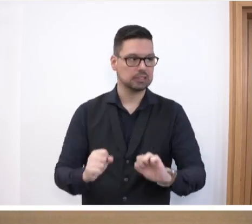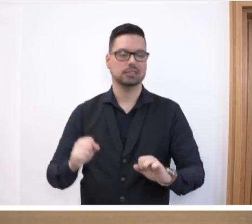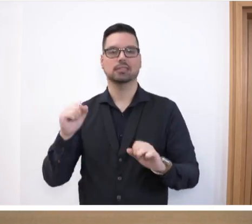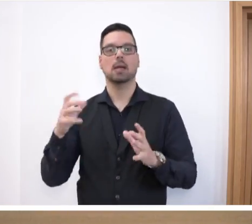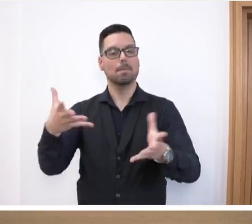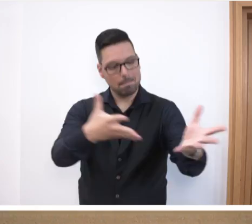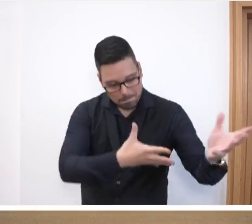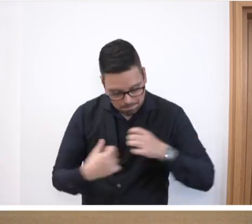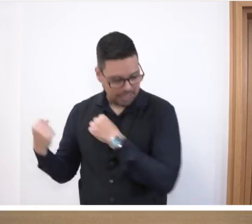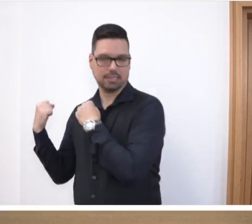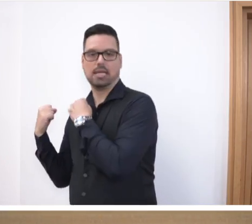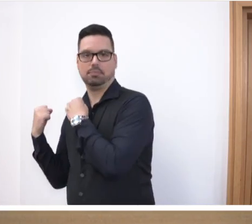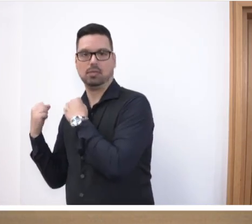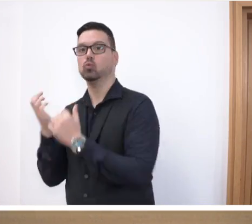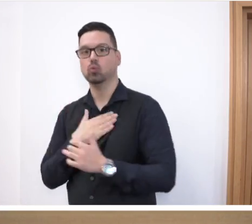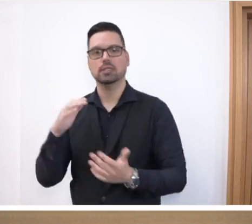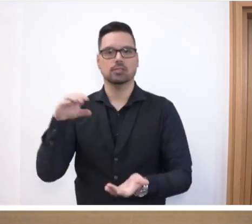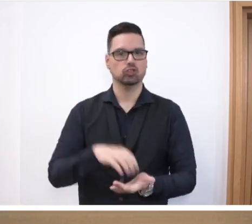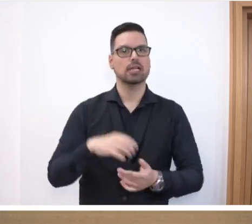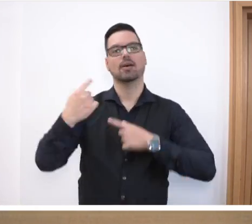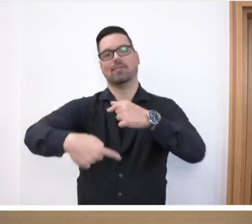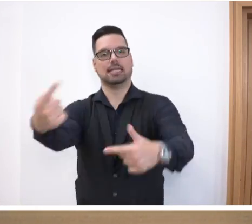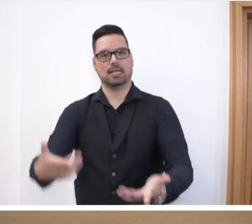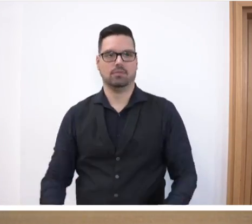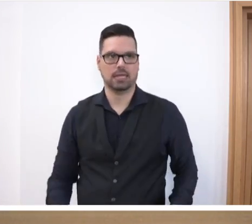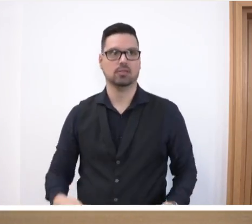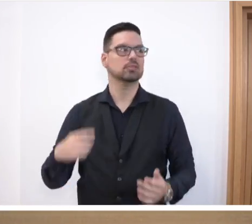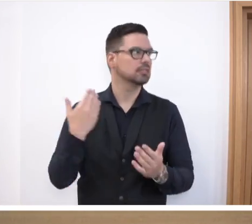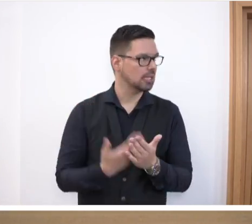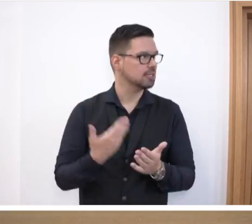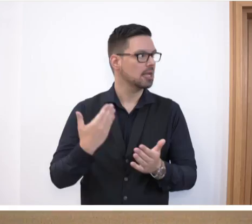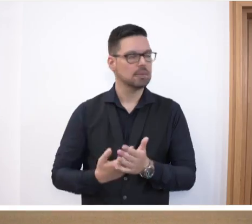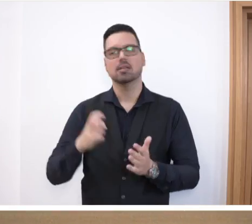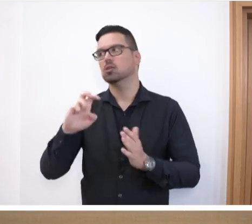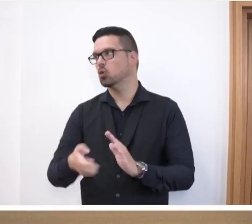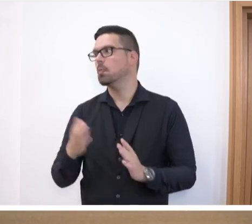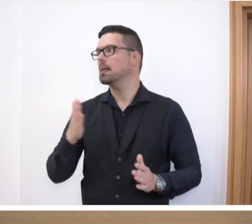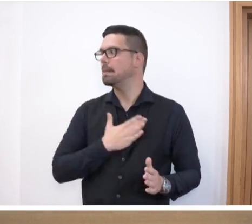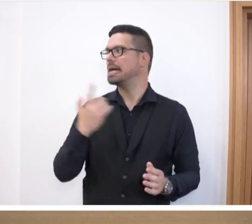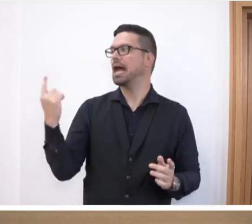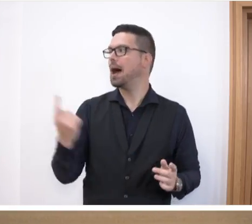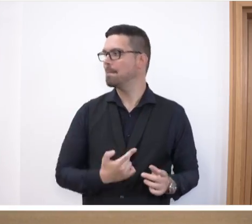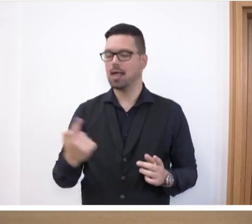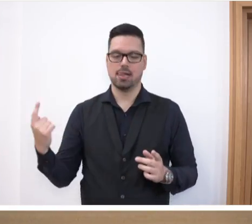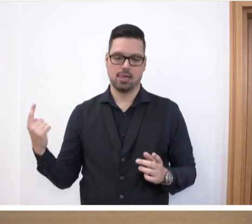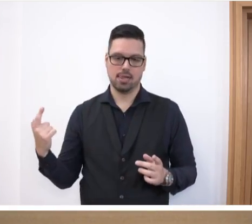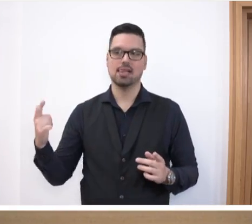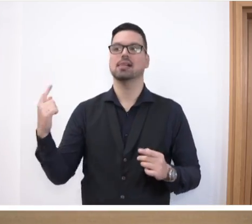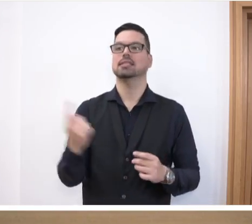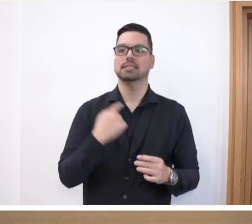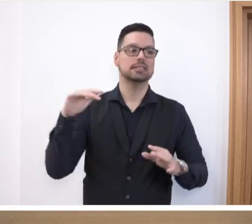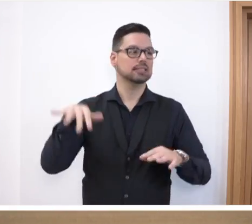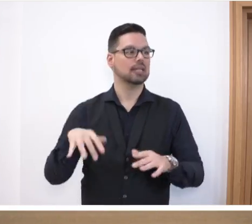mitnehmen, um genau unsere Städte weiterzuentwickeln. Und von daher nochmal mein Appell. Wir haben einen